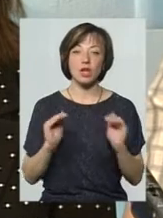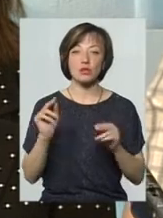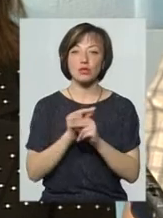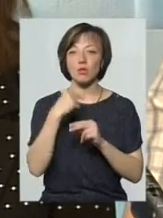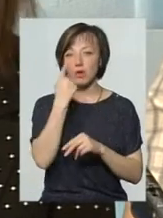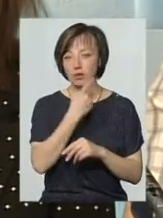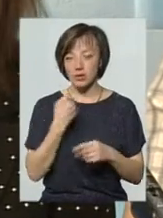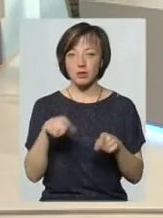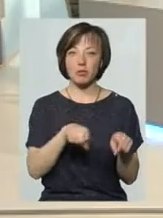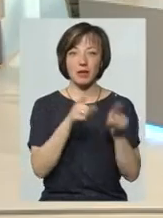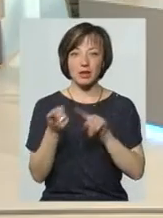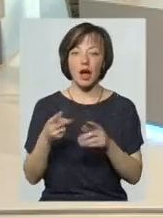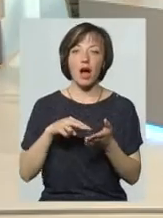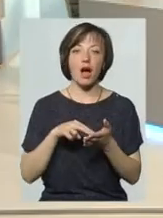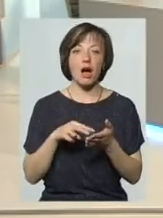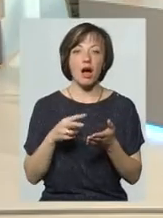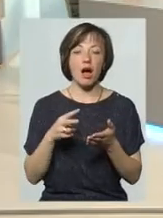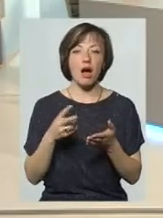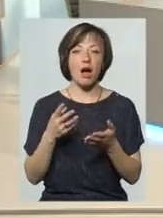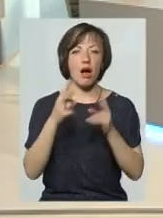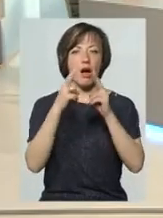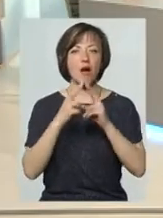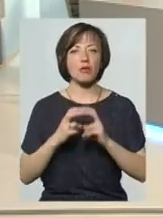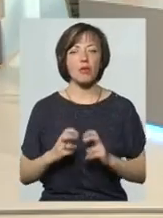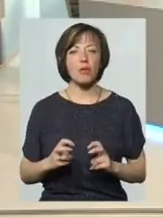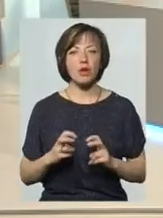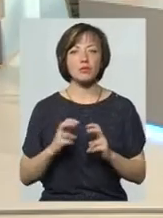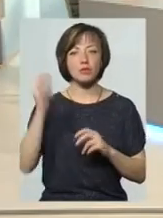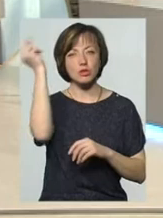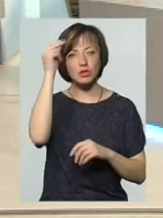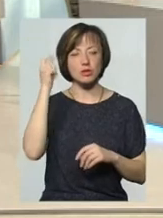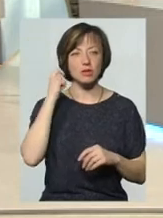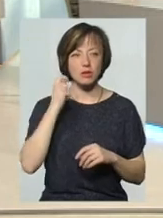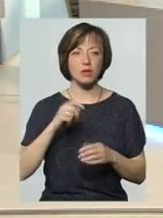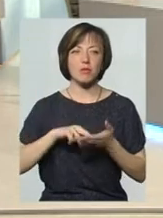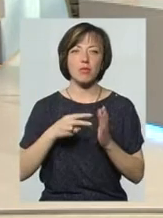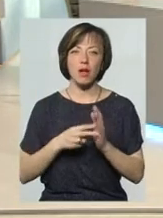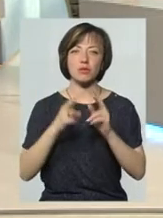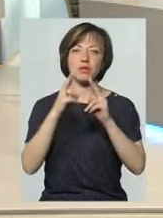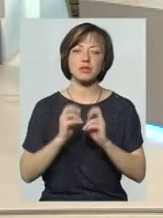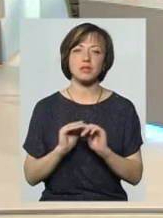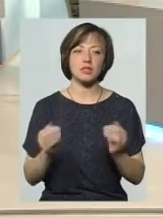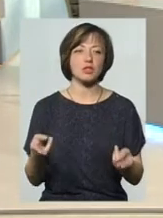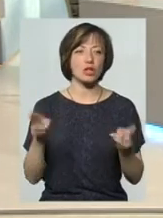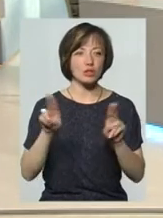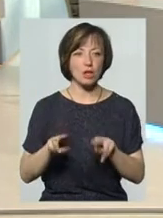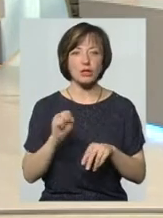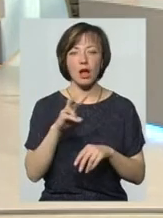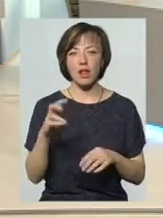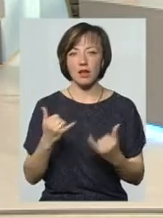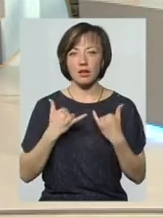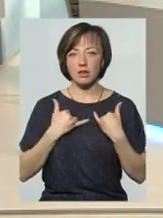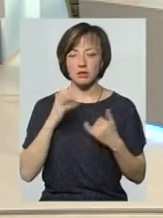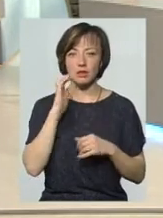А з плановими оглядами школярів що буде? А з плановими оглядами школярів залишаються, але для нас